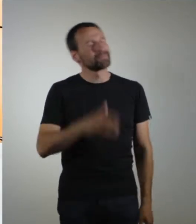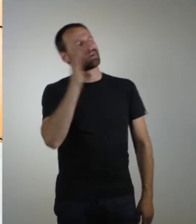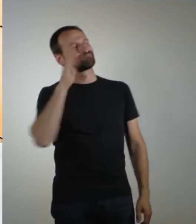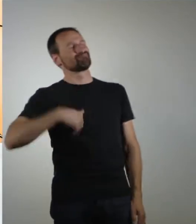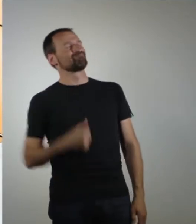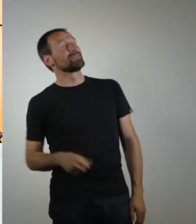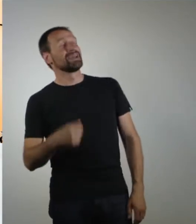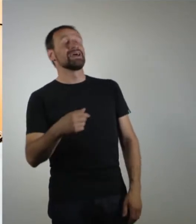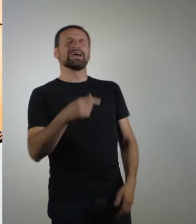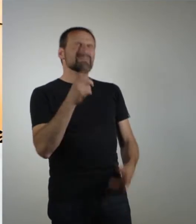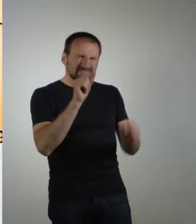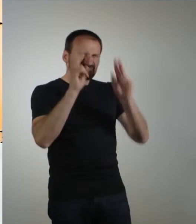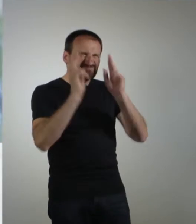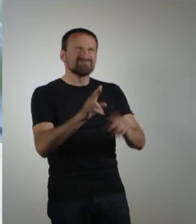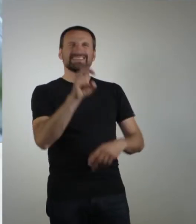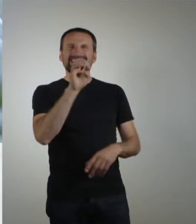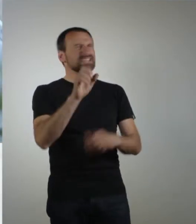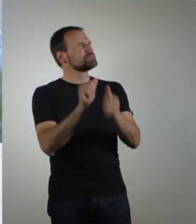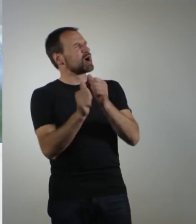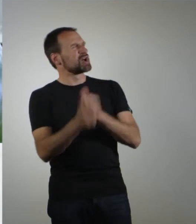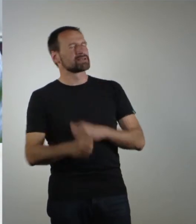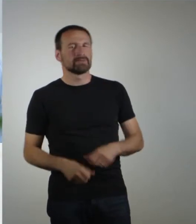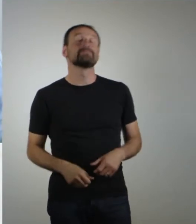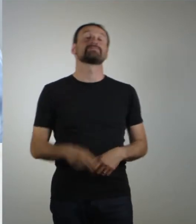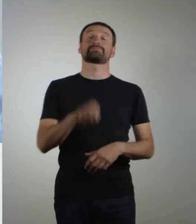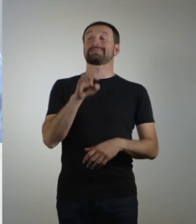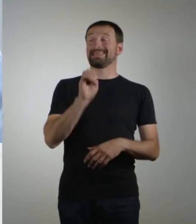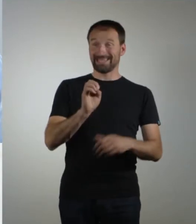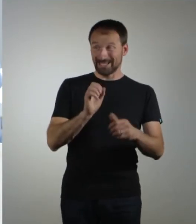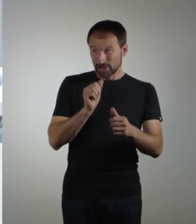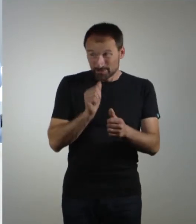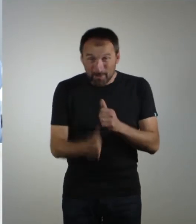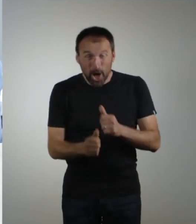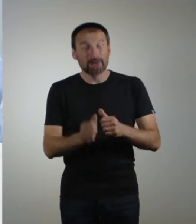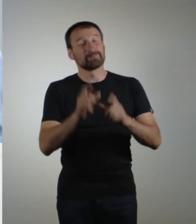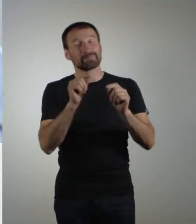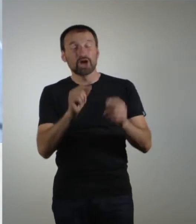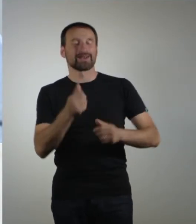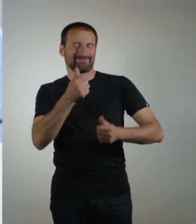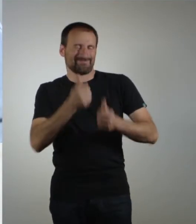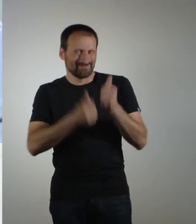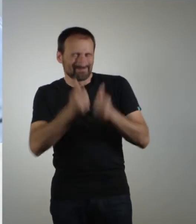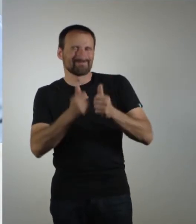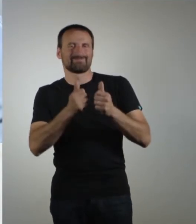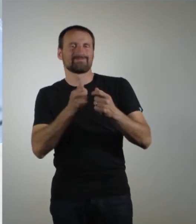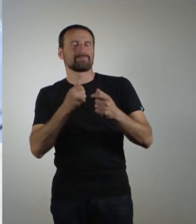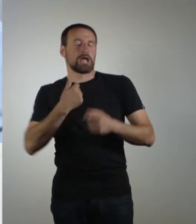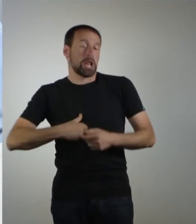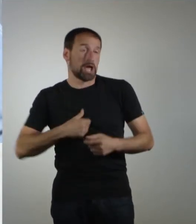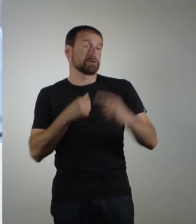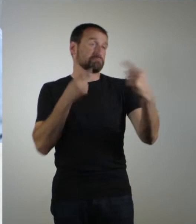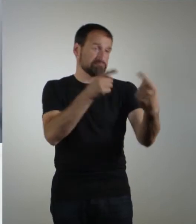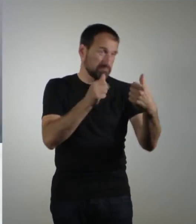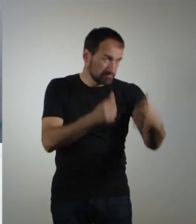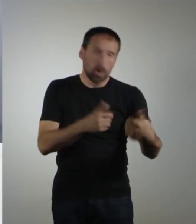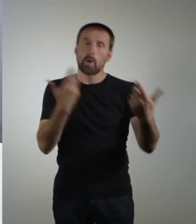-Sport denn eigentlich genau? Im E-Sport spielt man im Endeffekt kompetitiv gegen andere. Das heißt also, du spielst gegen Einzelne oder im Team gegen ein anderes